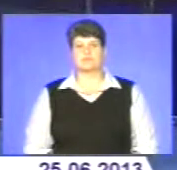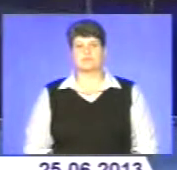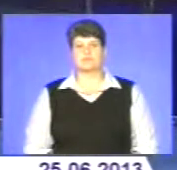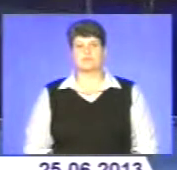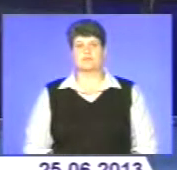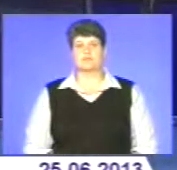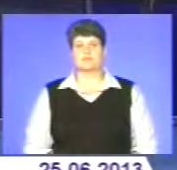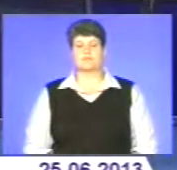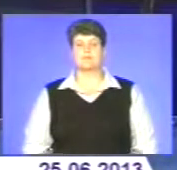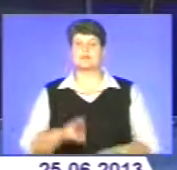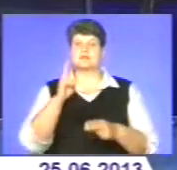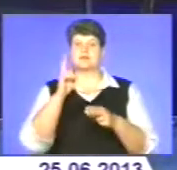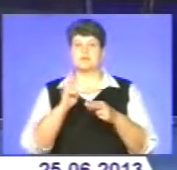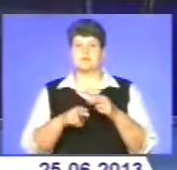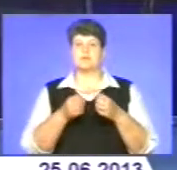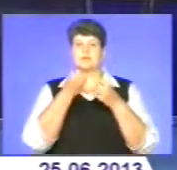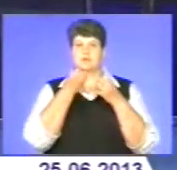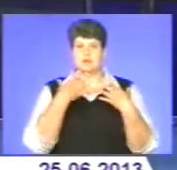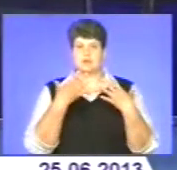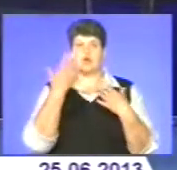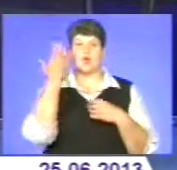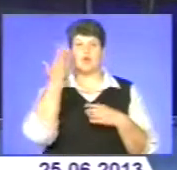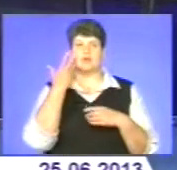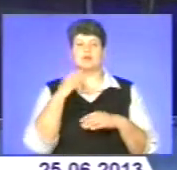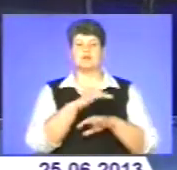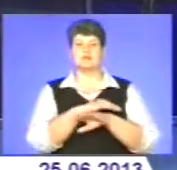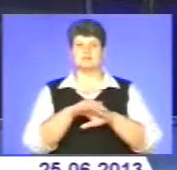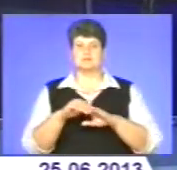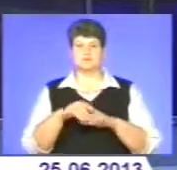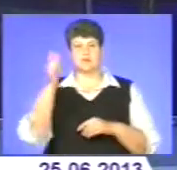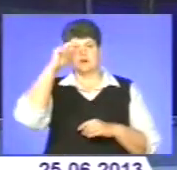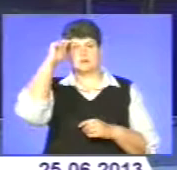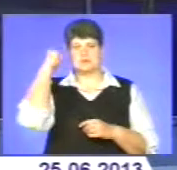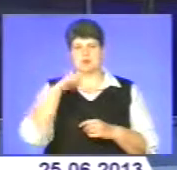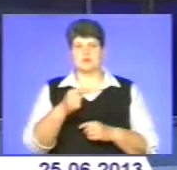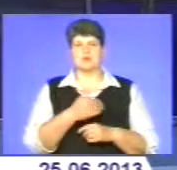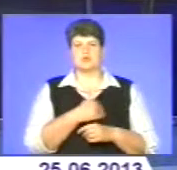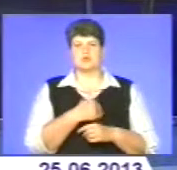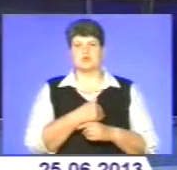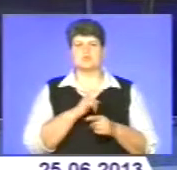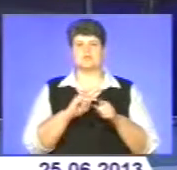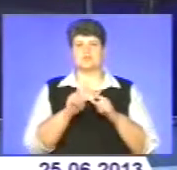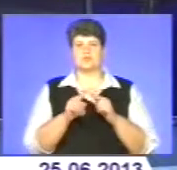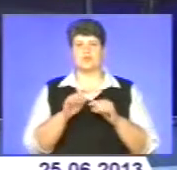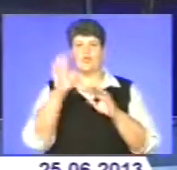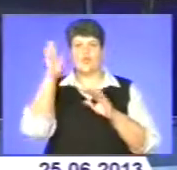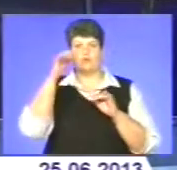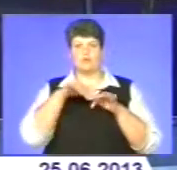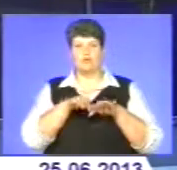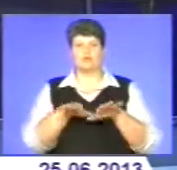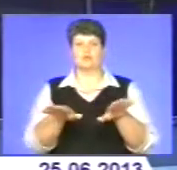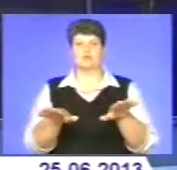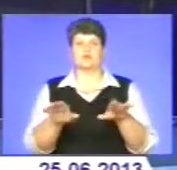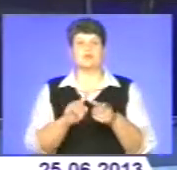І на завершення пропозитивне. Коли на дворі спекотно, якомога швидше хочеться зануритись у воду. Чому б не